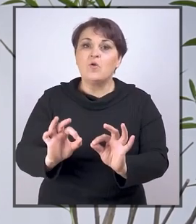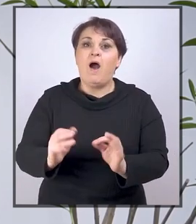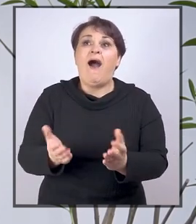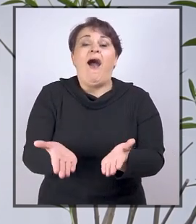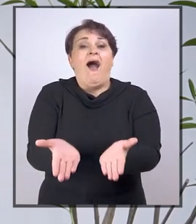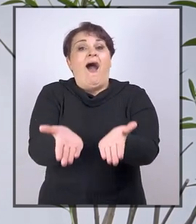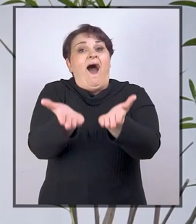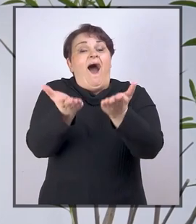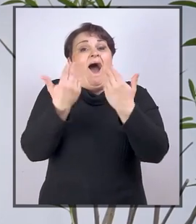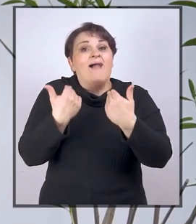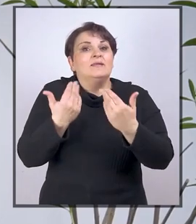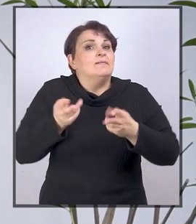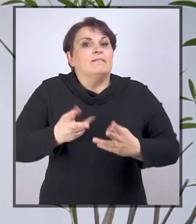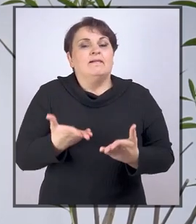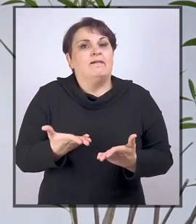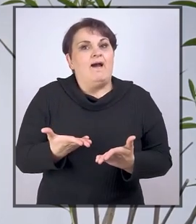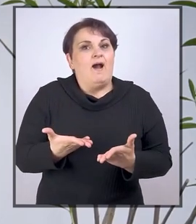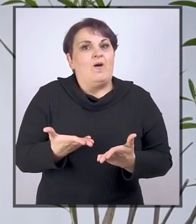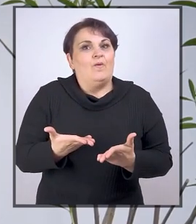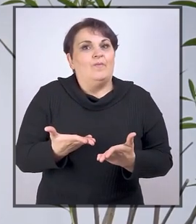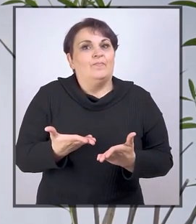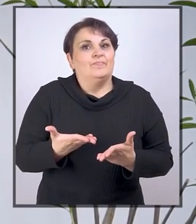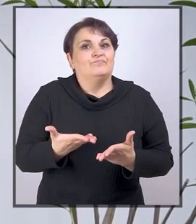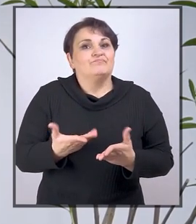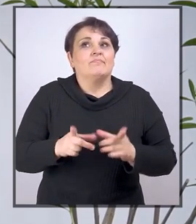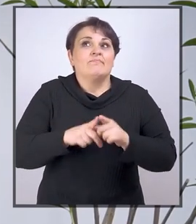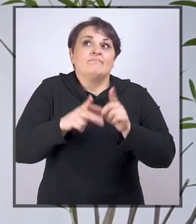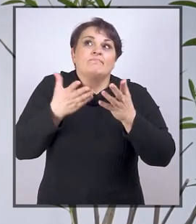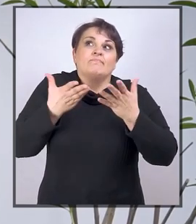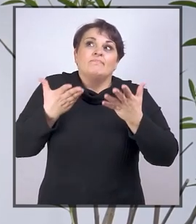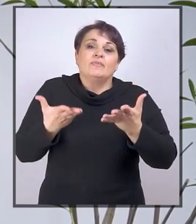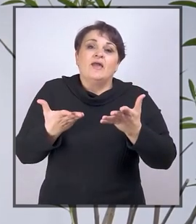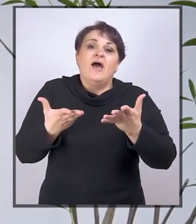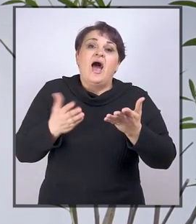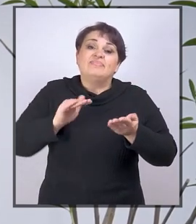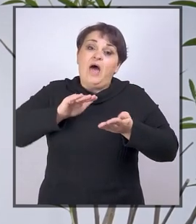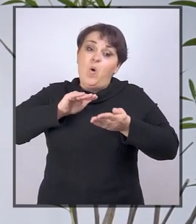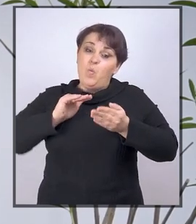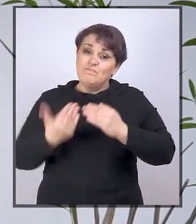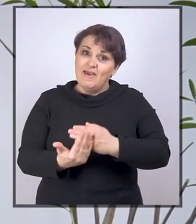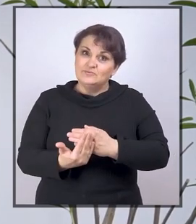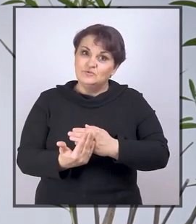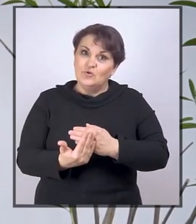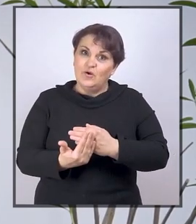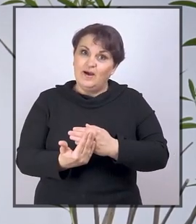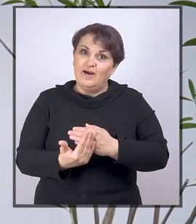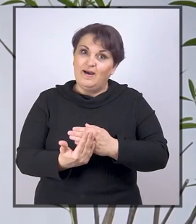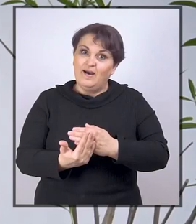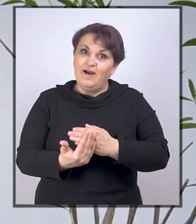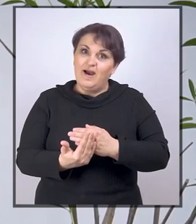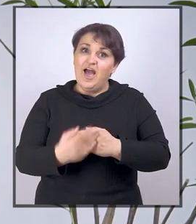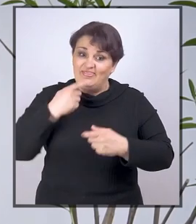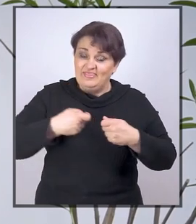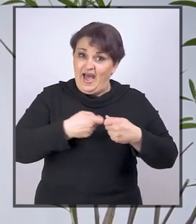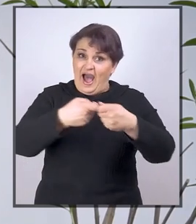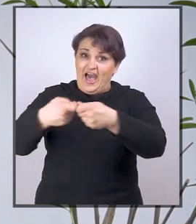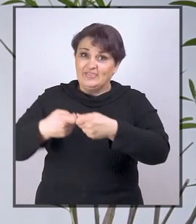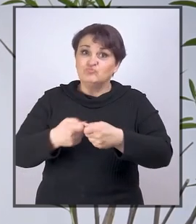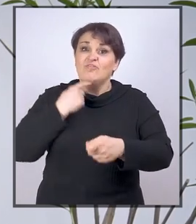škole. Ali na način da umjesto